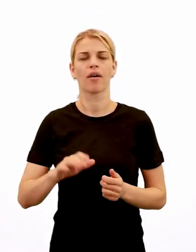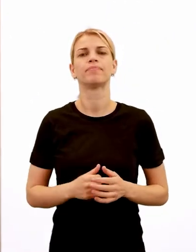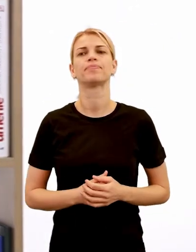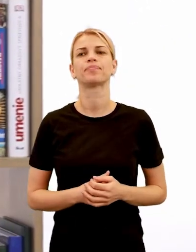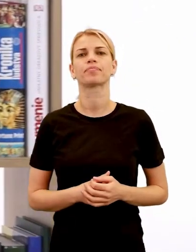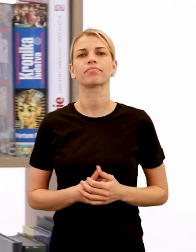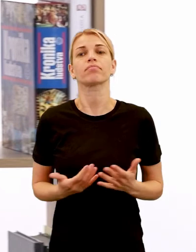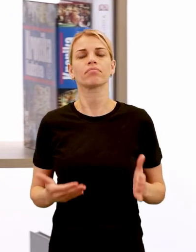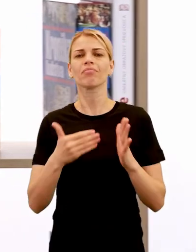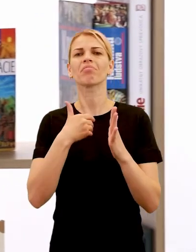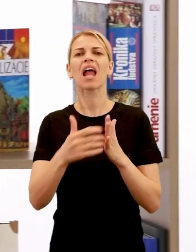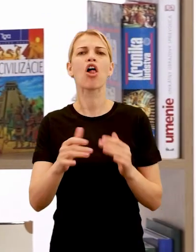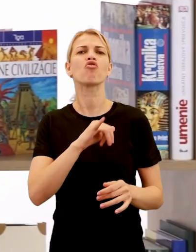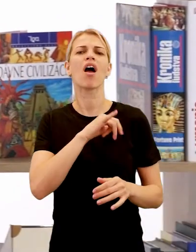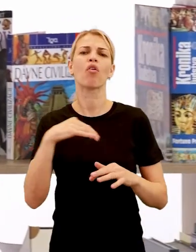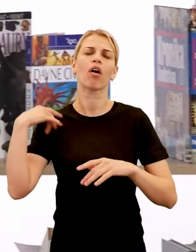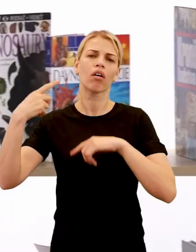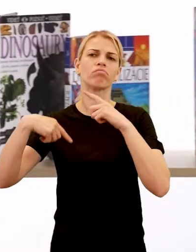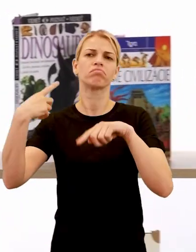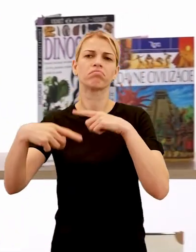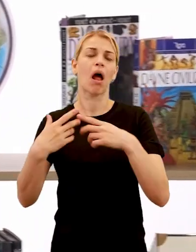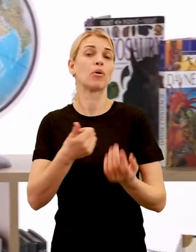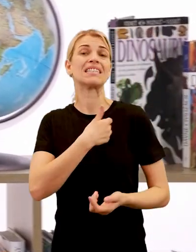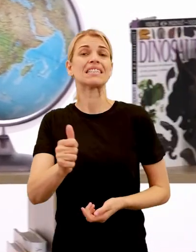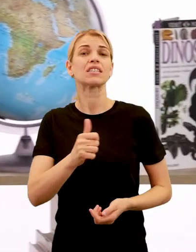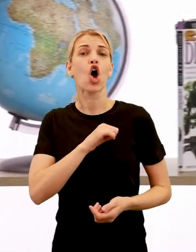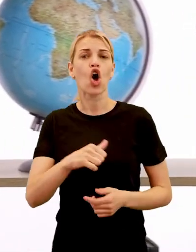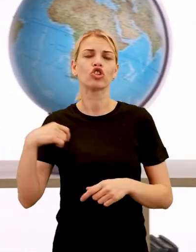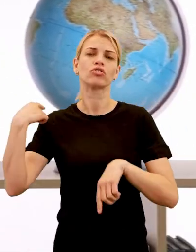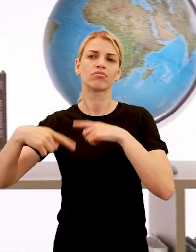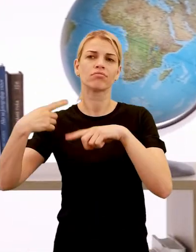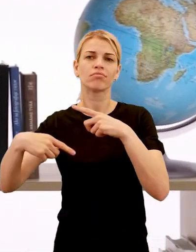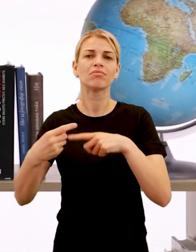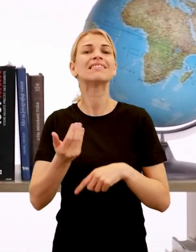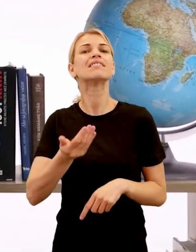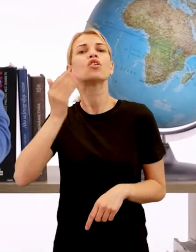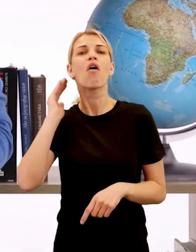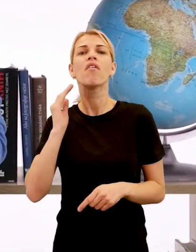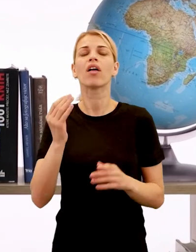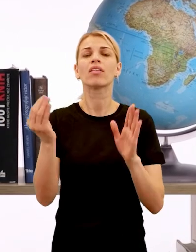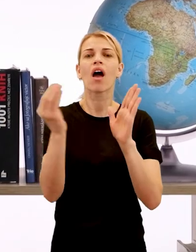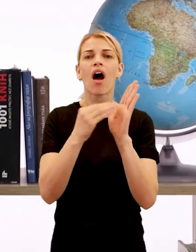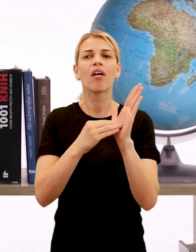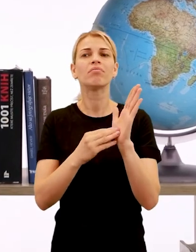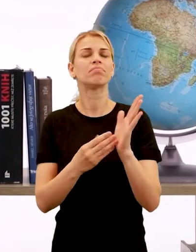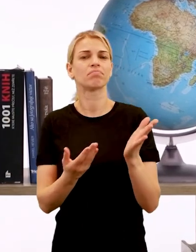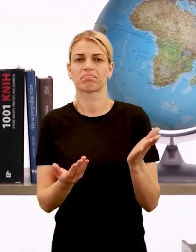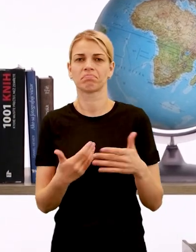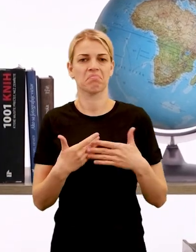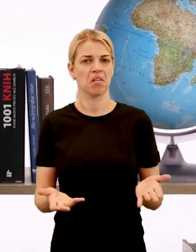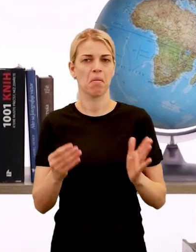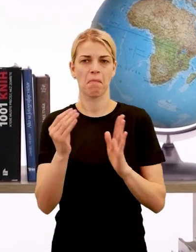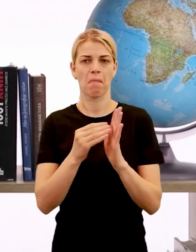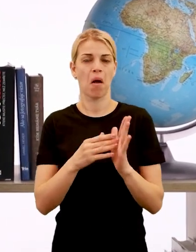Ďalších niekoľko rokov, až by sme mohli povedať niekoľko storočí, o Slovanoch nemáme nejaké veľké záznamy.